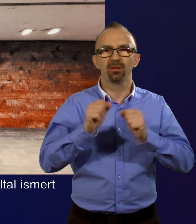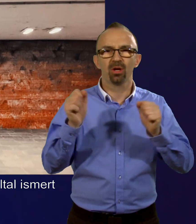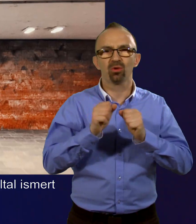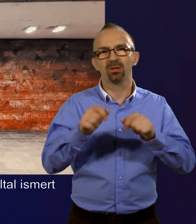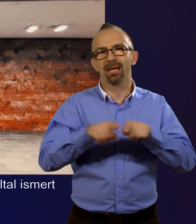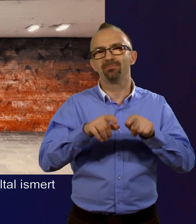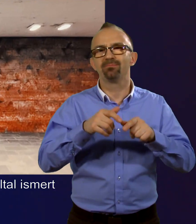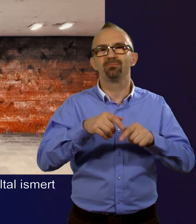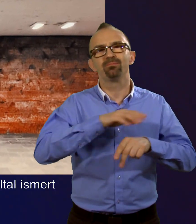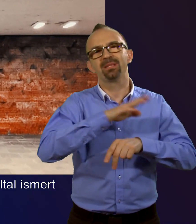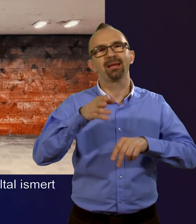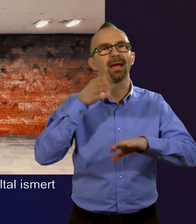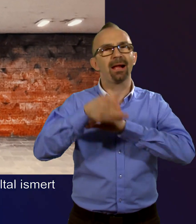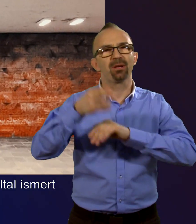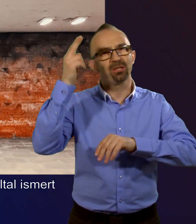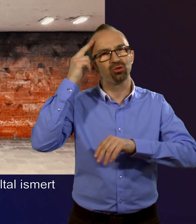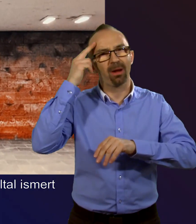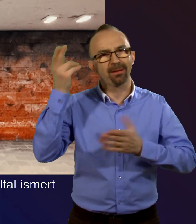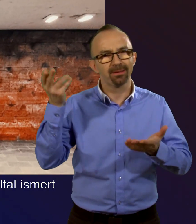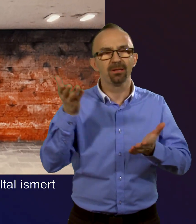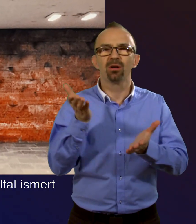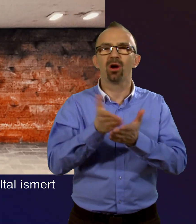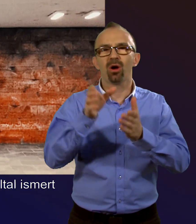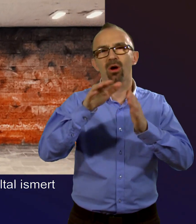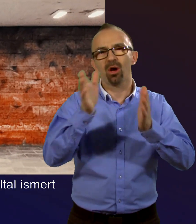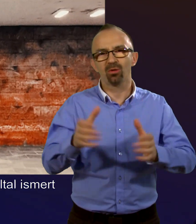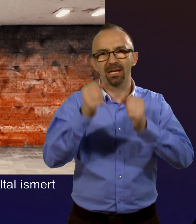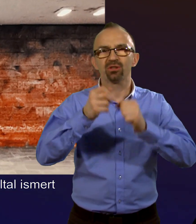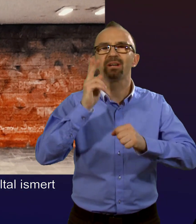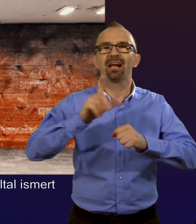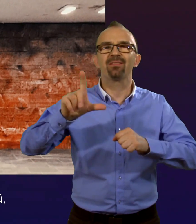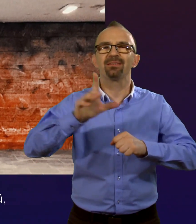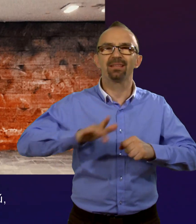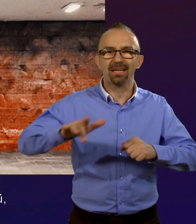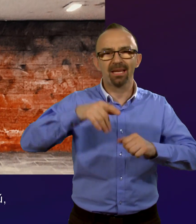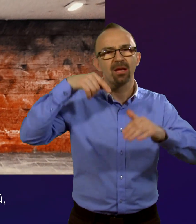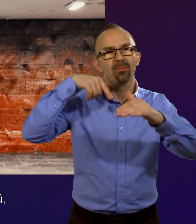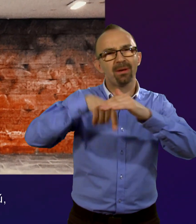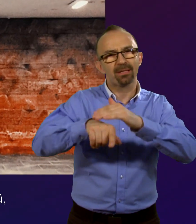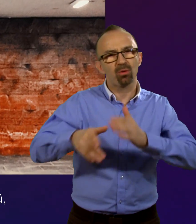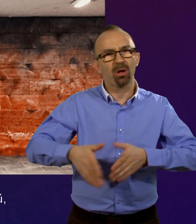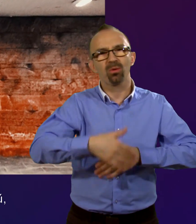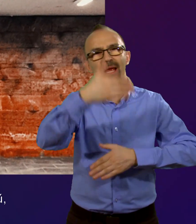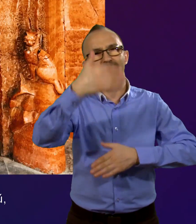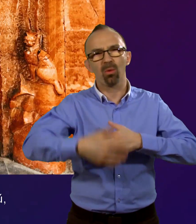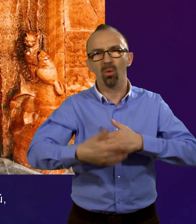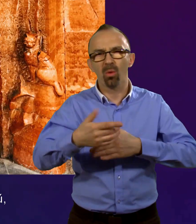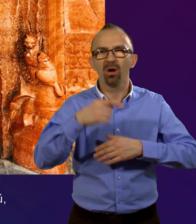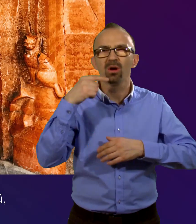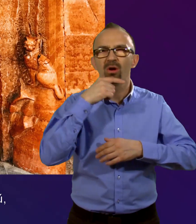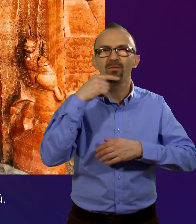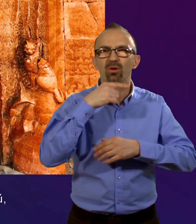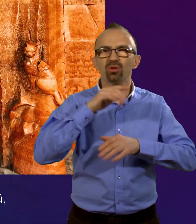populáris, mindenki által ismert alkotása. Kávintéri metóalújáróba készült ez a